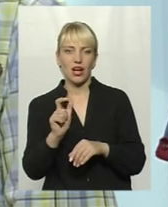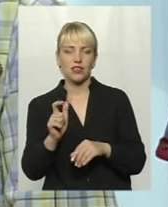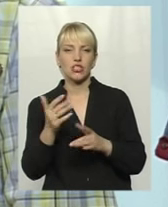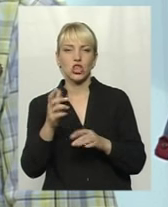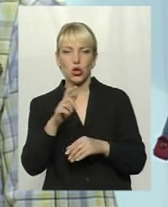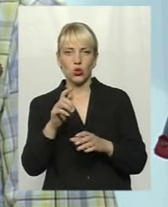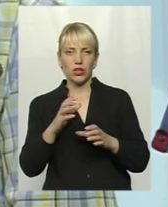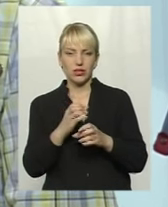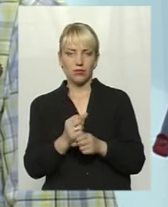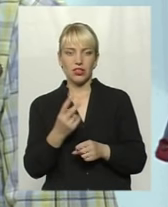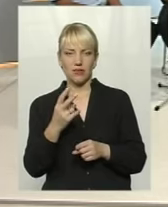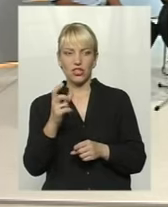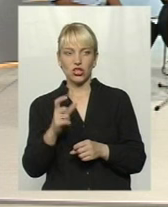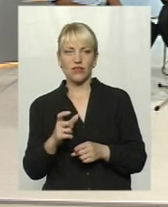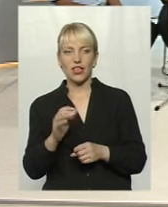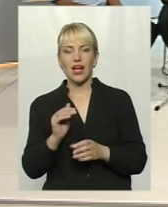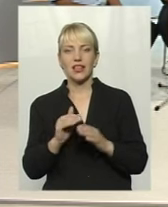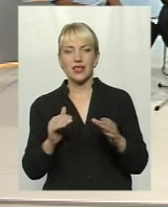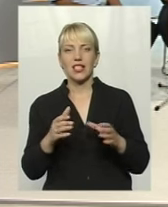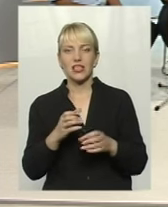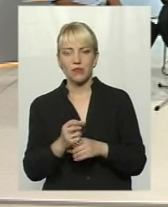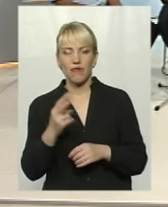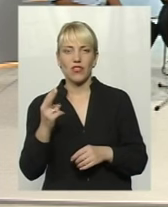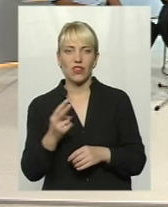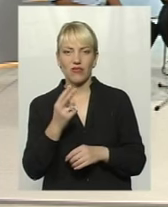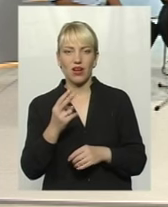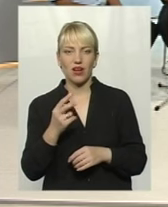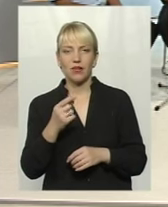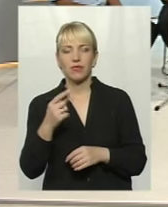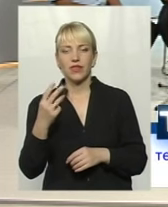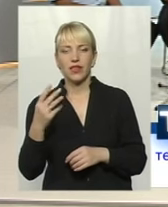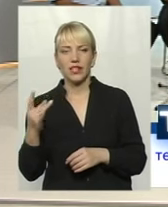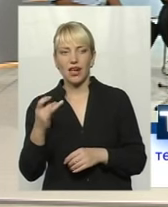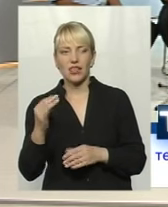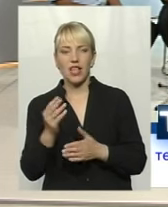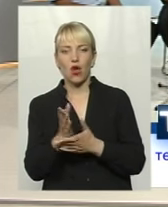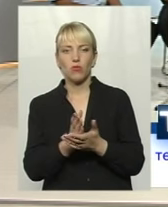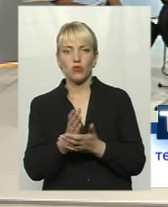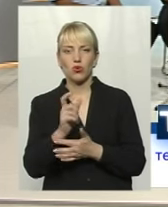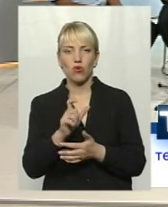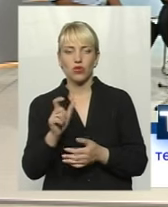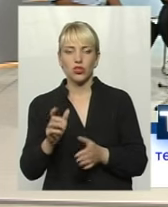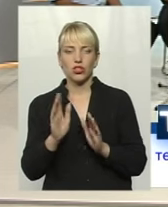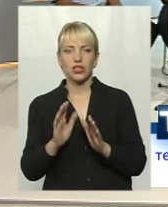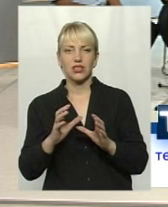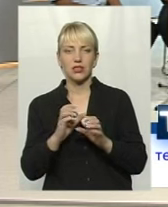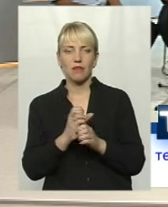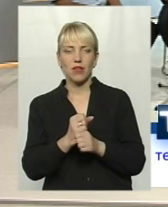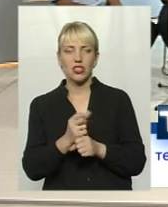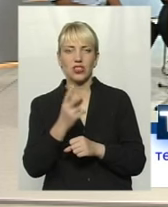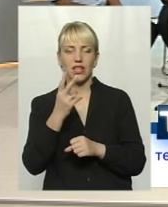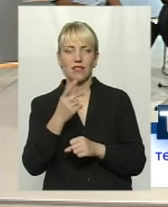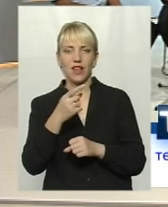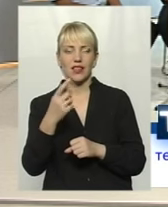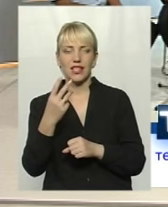чоловіка? Дітей зменшиться в два-три рази, а персоналу обслуговуючого зменшиться тільки на два-три чоловіка. Це старші